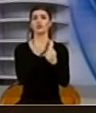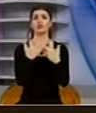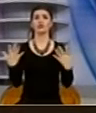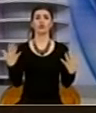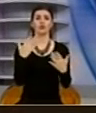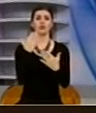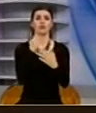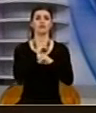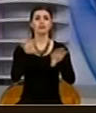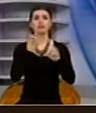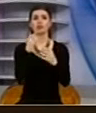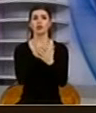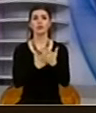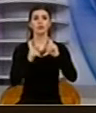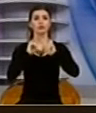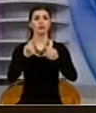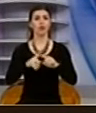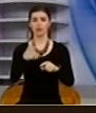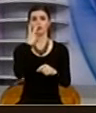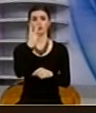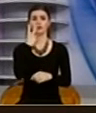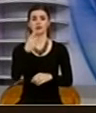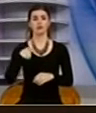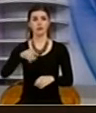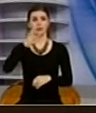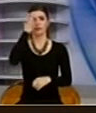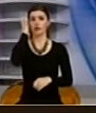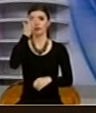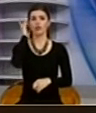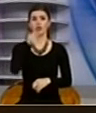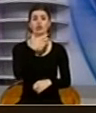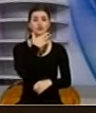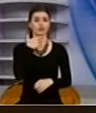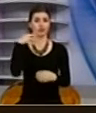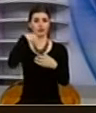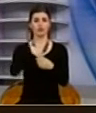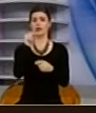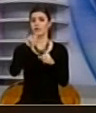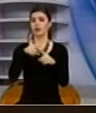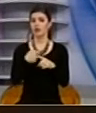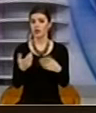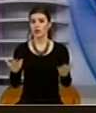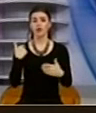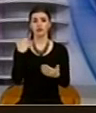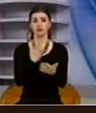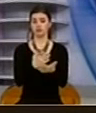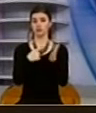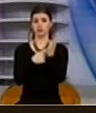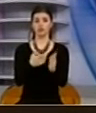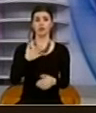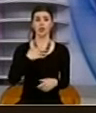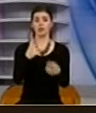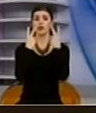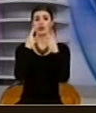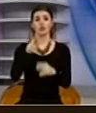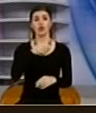shumë probleme thjeshtë si është edhe kemi ngritë qësime të tonën, kuadrë të përmbatis edhe të kësë edhe një herë po e potencioj, së është shumë